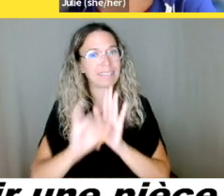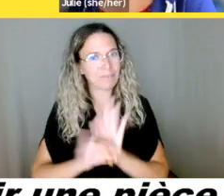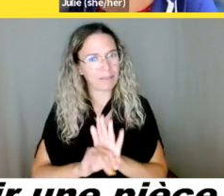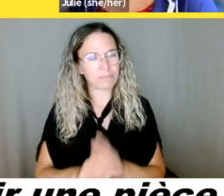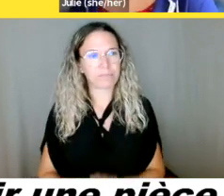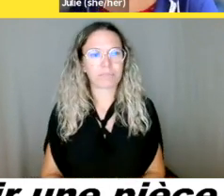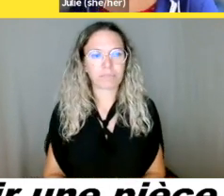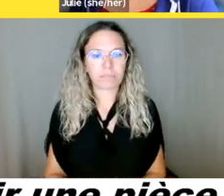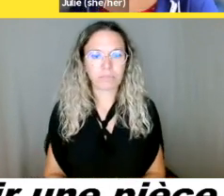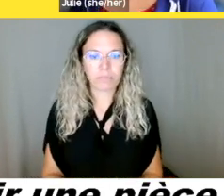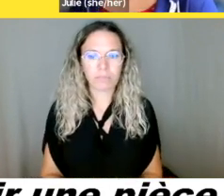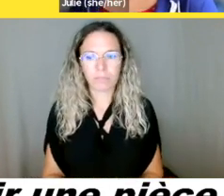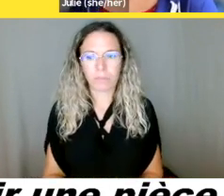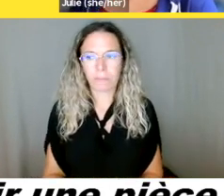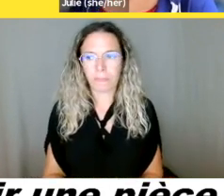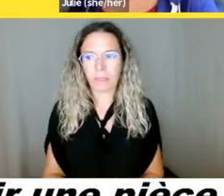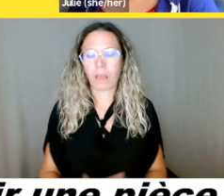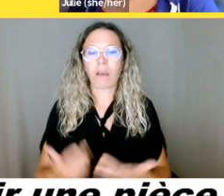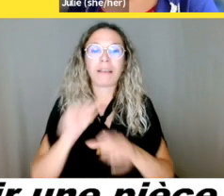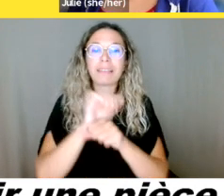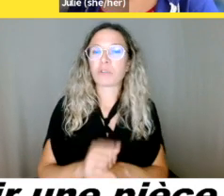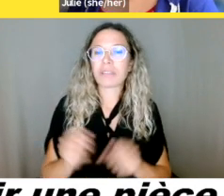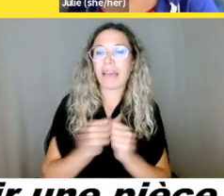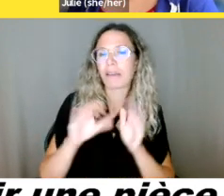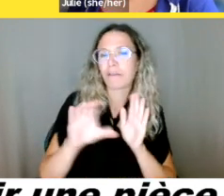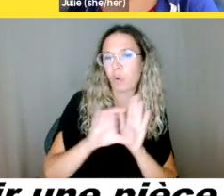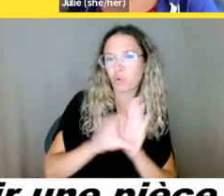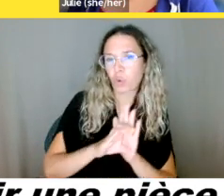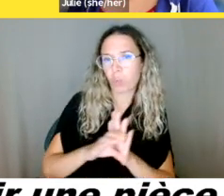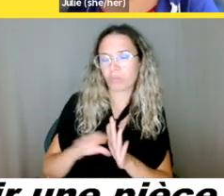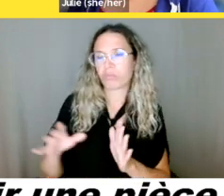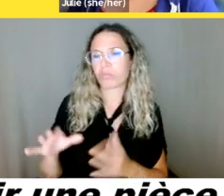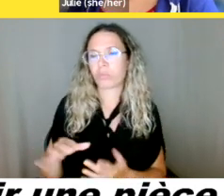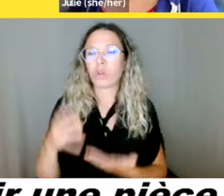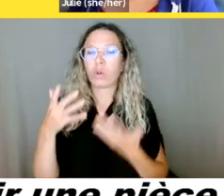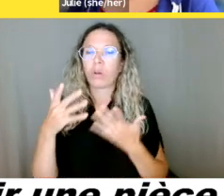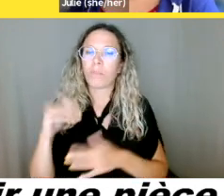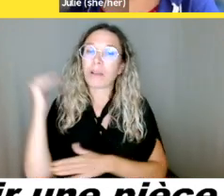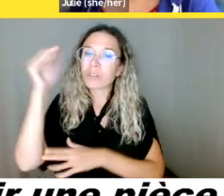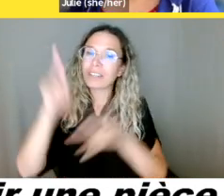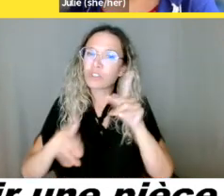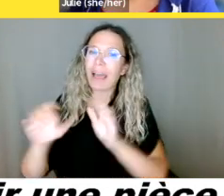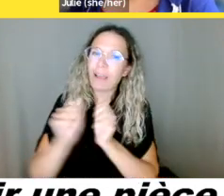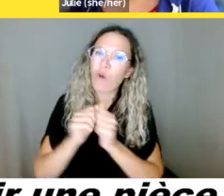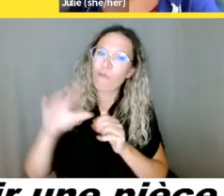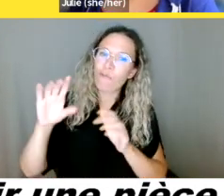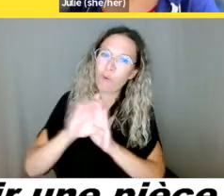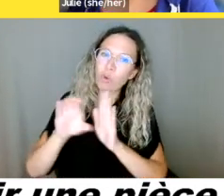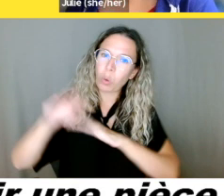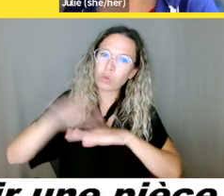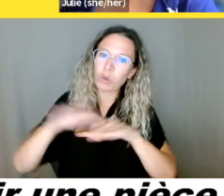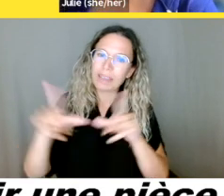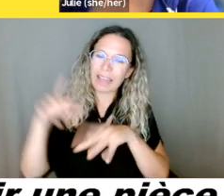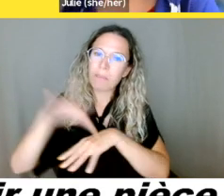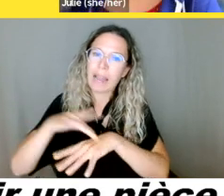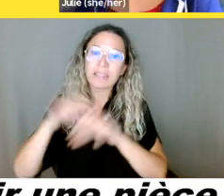photo. Et donc, ça, ça peut être une identité avec photo quand, mettons, vous allez voter ou quelque chose comme ça ou quand